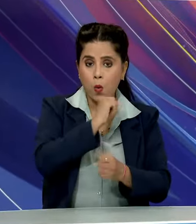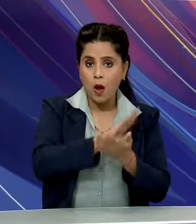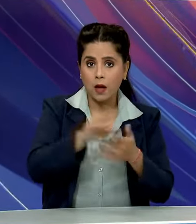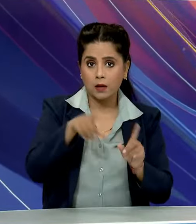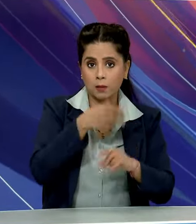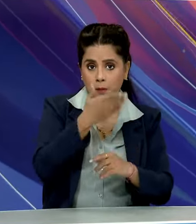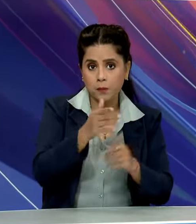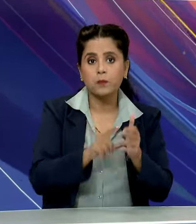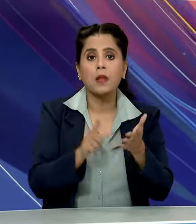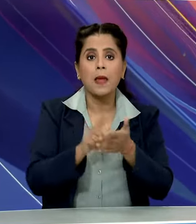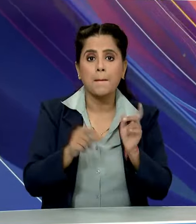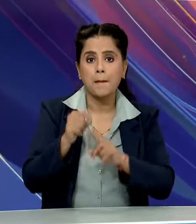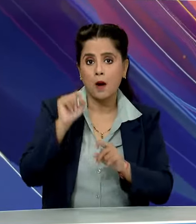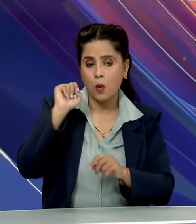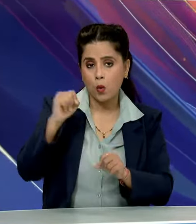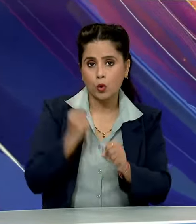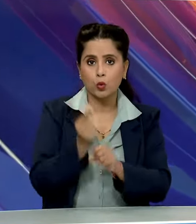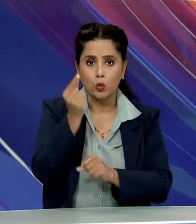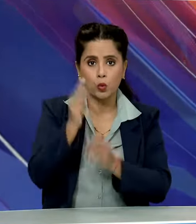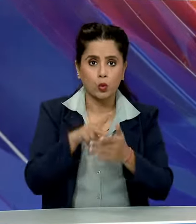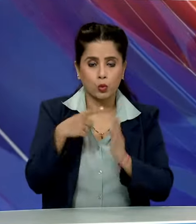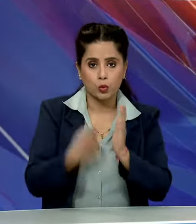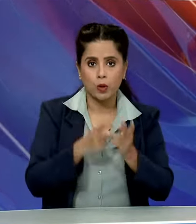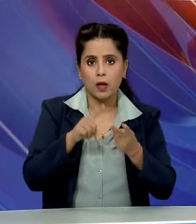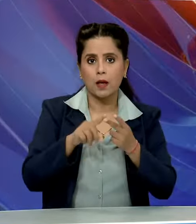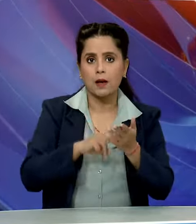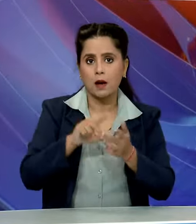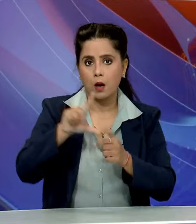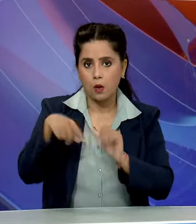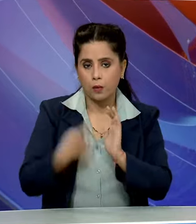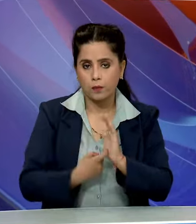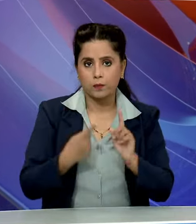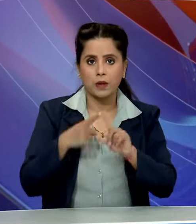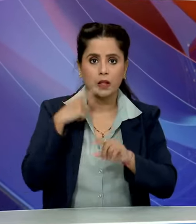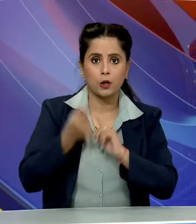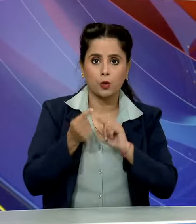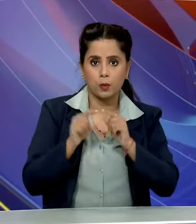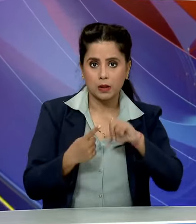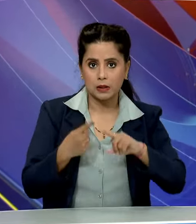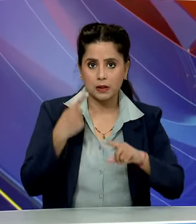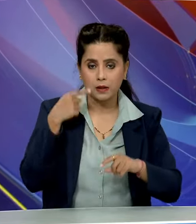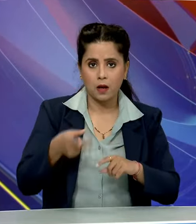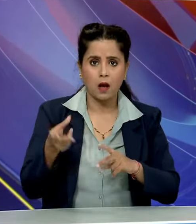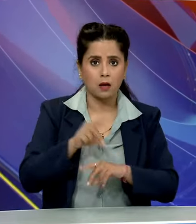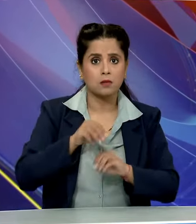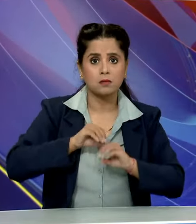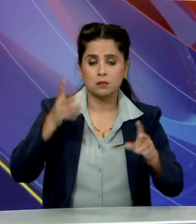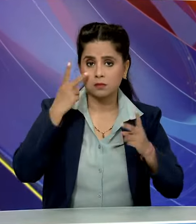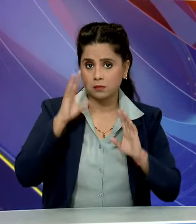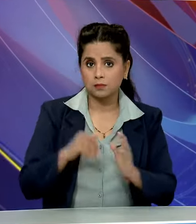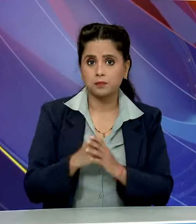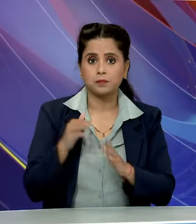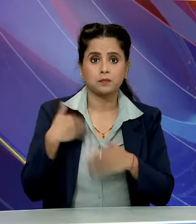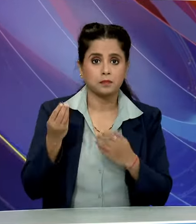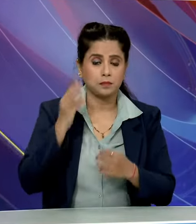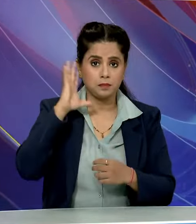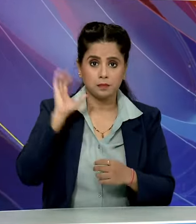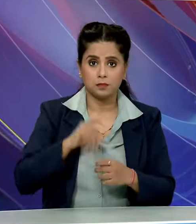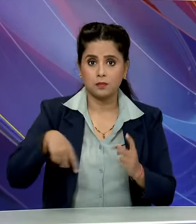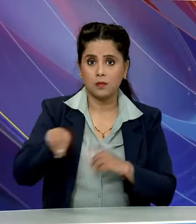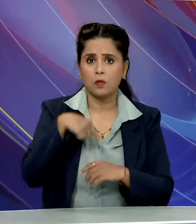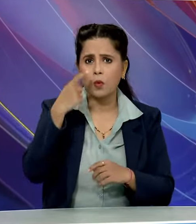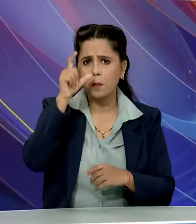हैदराबाद और आंधर प्रदीश के गुंटूर नेल और तिरूपती में रेट जारी है सूत्रों के मताबिक जिन